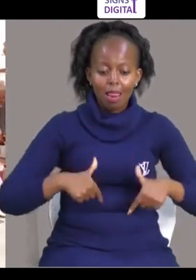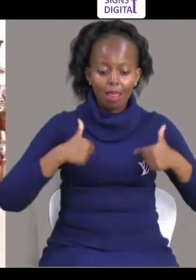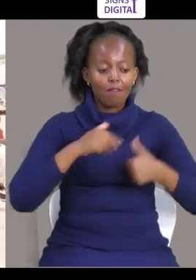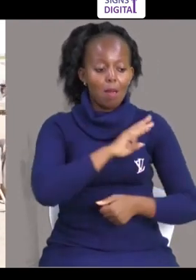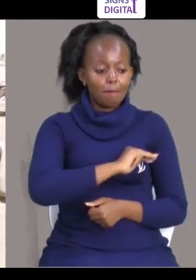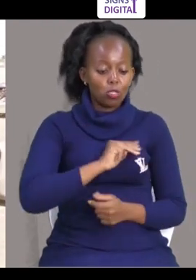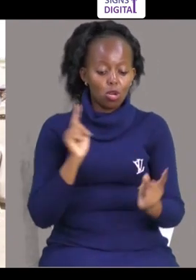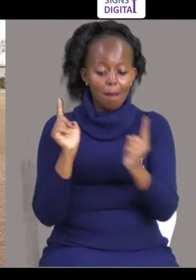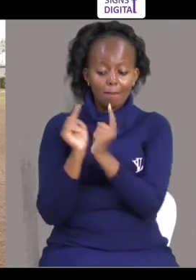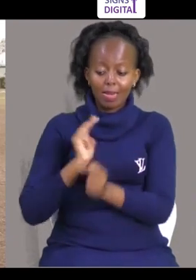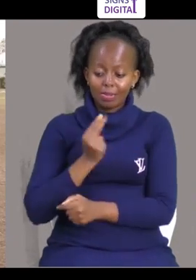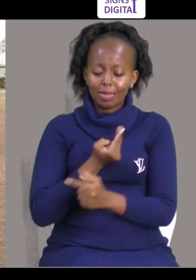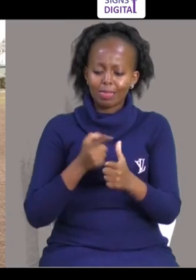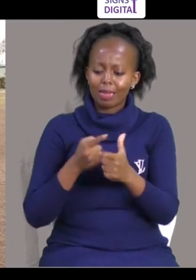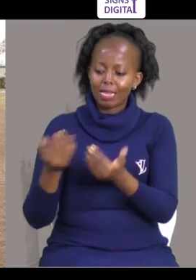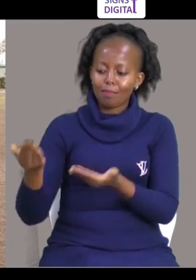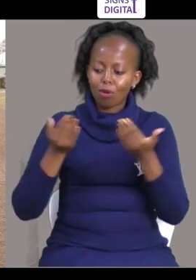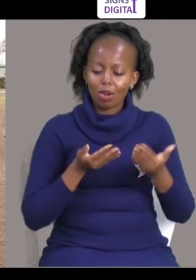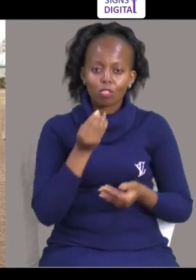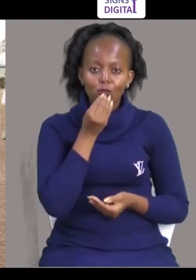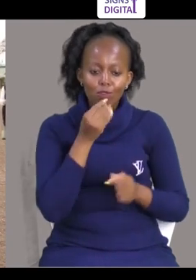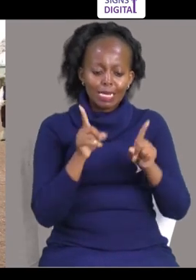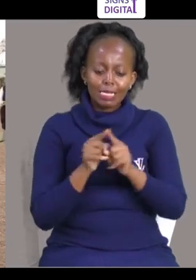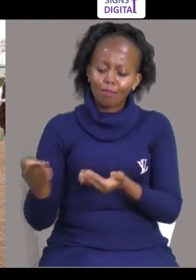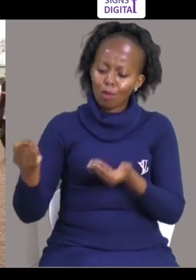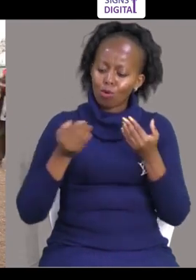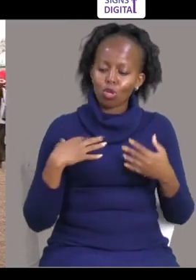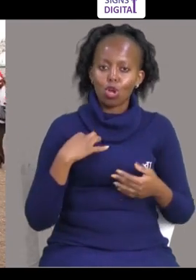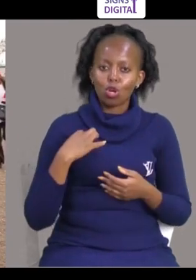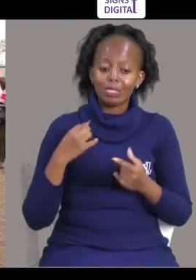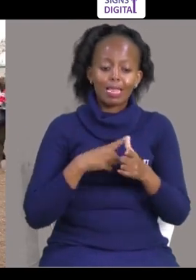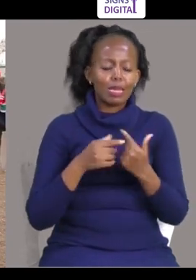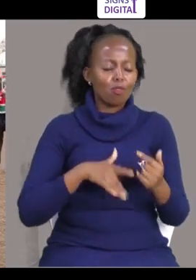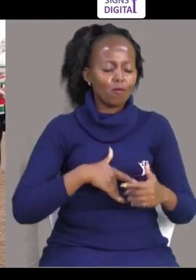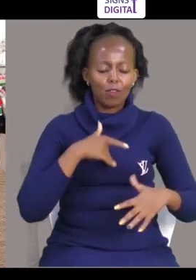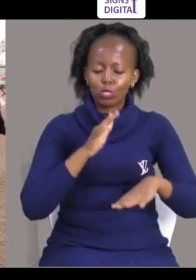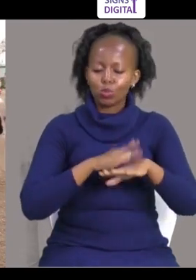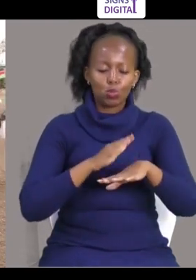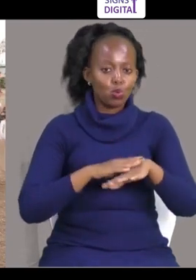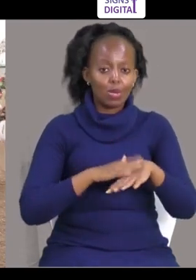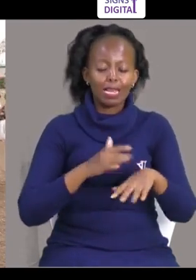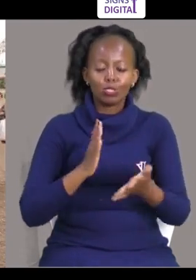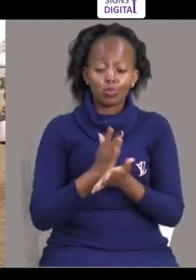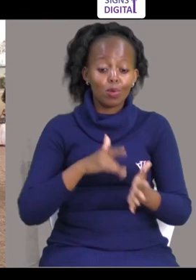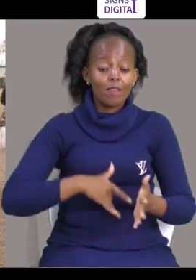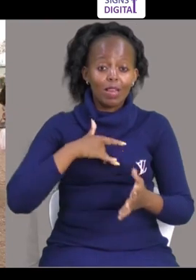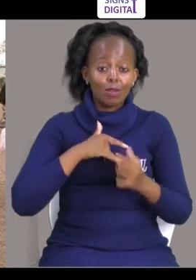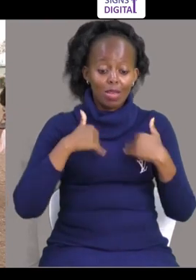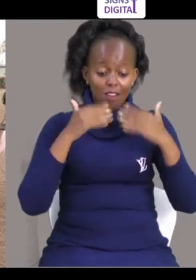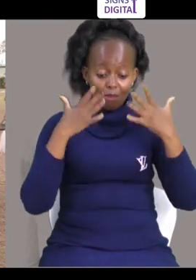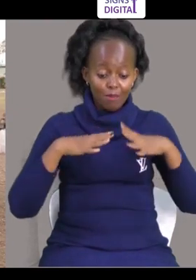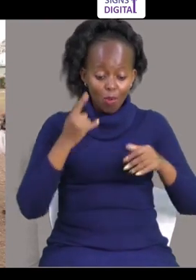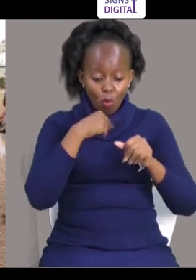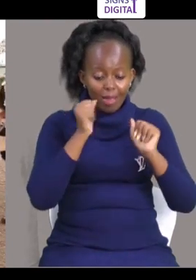for life, wakatukuta mahali pale Na wakatuletea chakura, wakatuletea manguo Na hapo tukastikia,